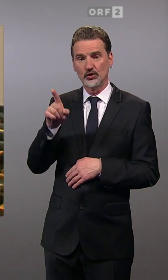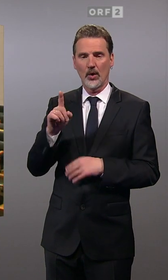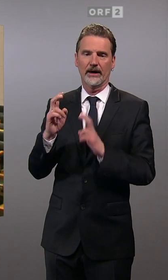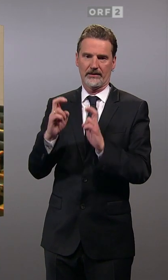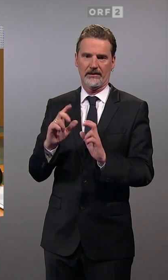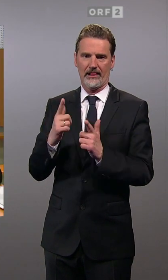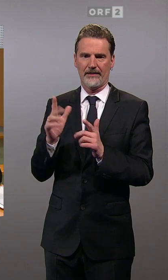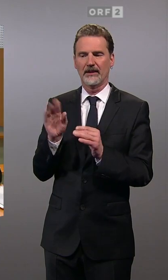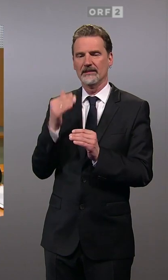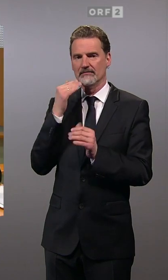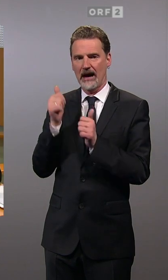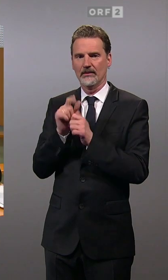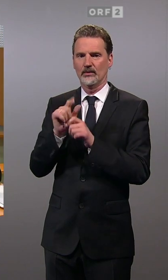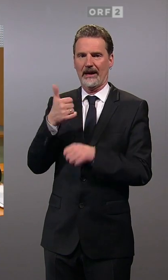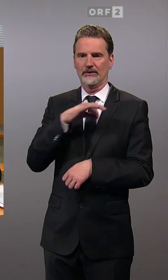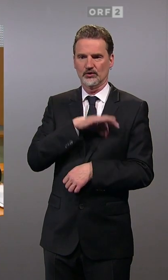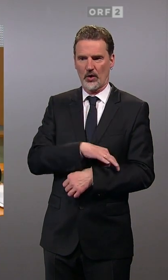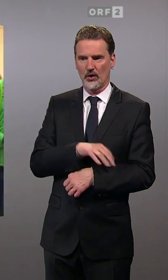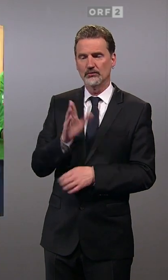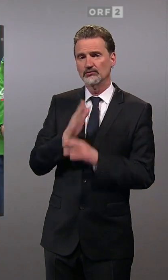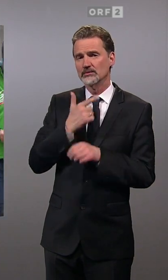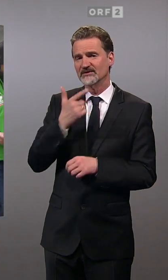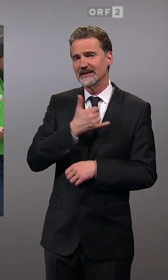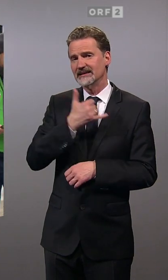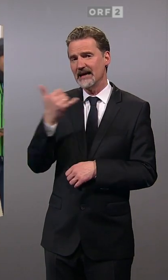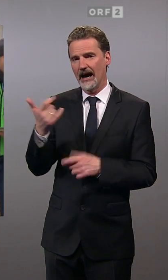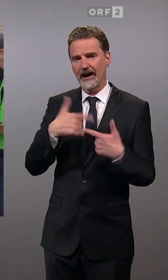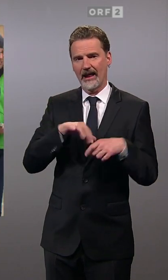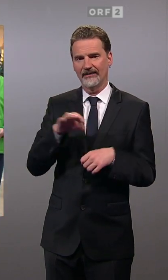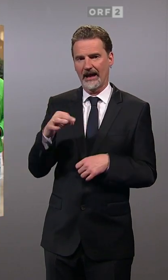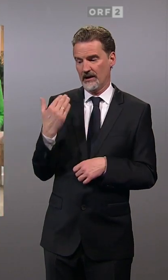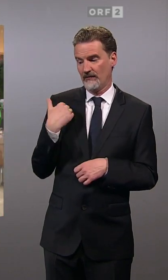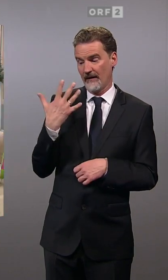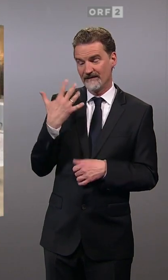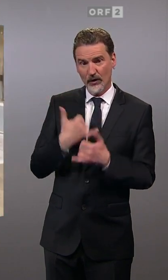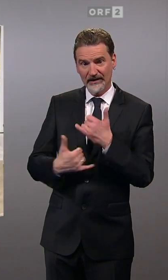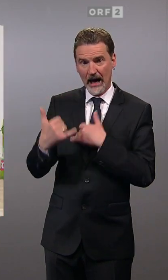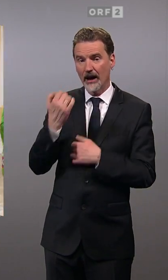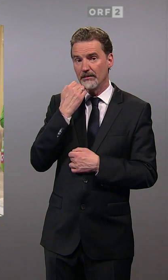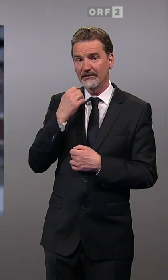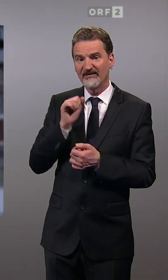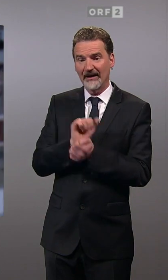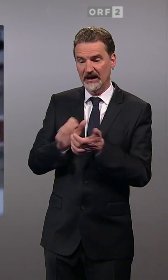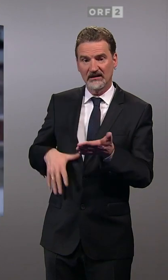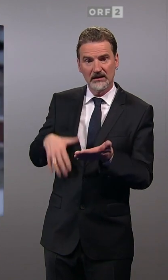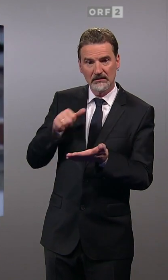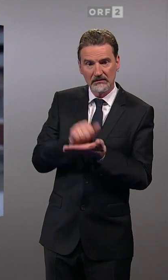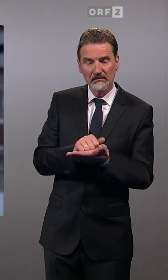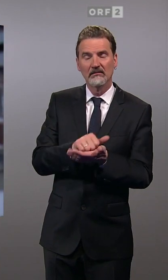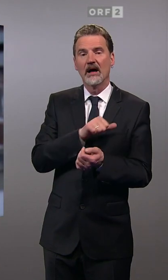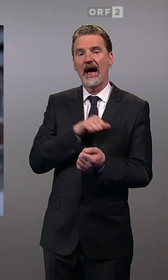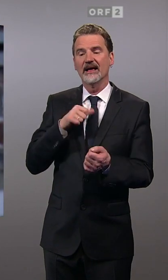fast 20 Jahren im Landtag und hat vor fünf Jahren mit einem Privatkredit den Grünen-Wahlkampf finanziert. Man sieht, war immer davon